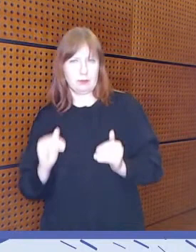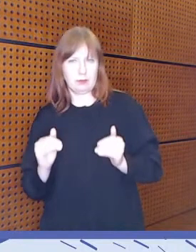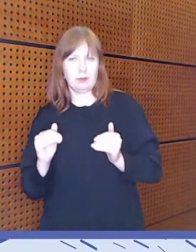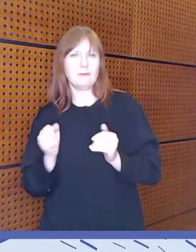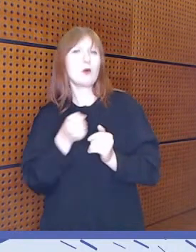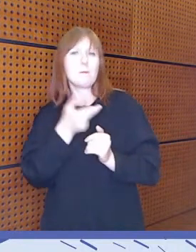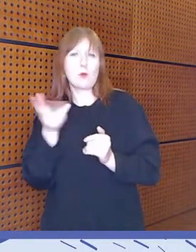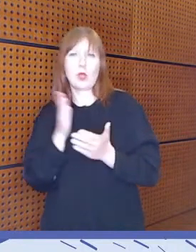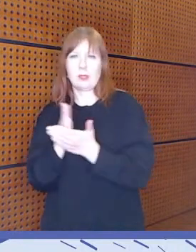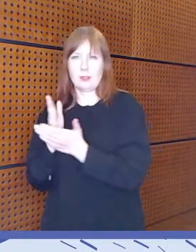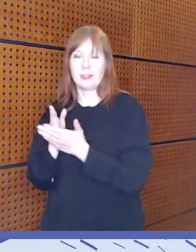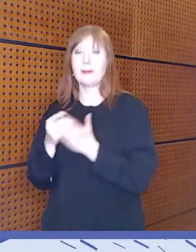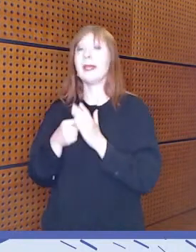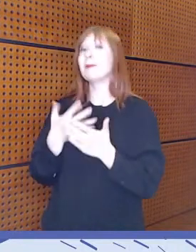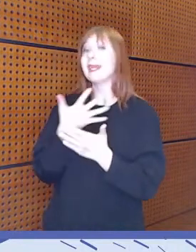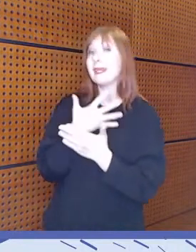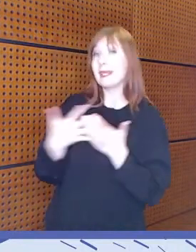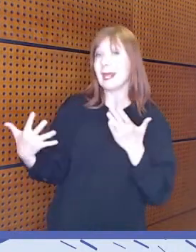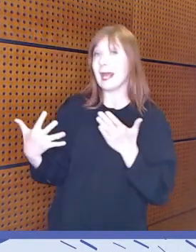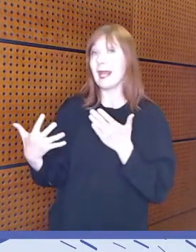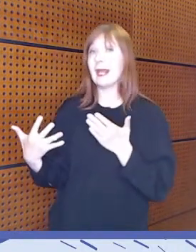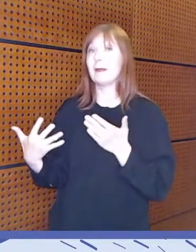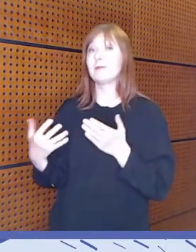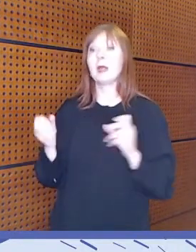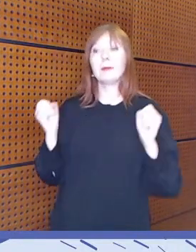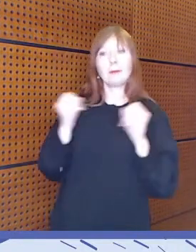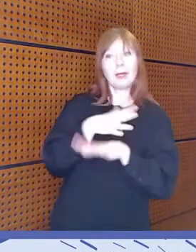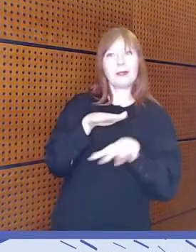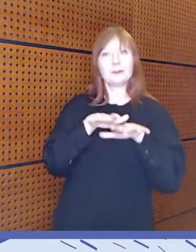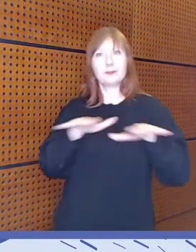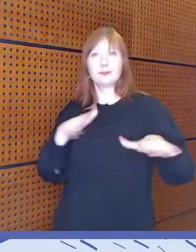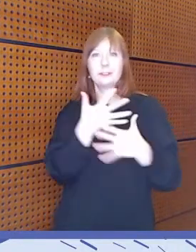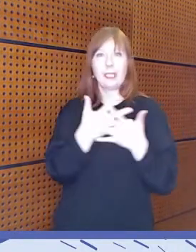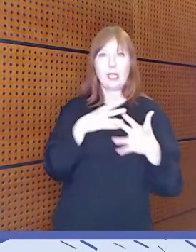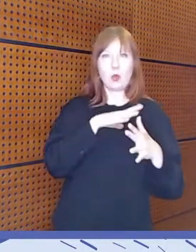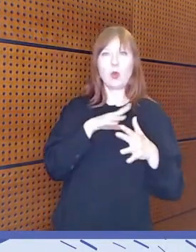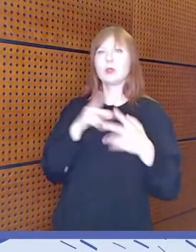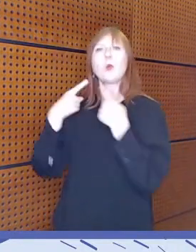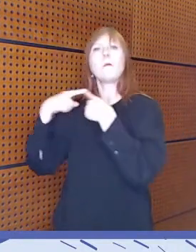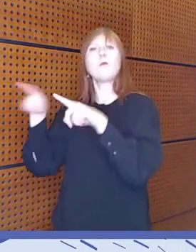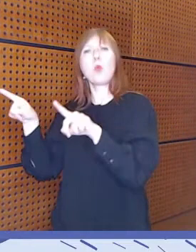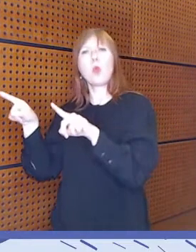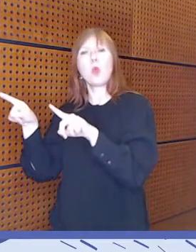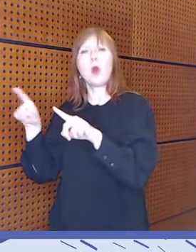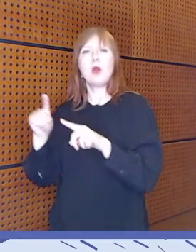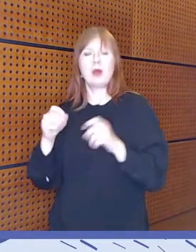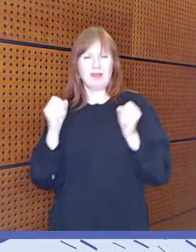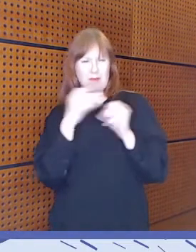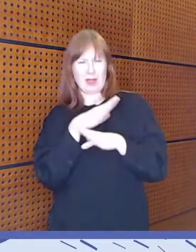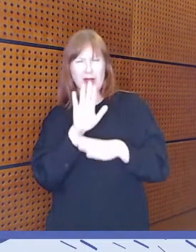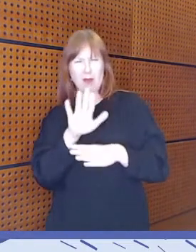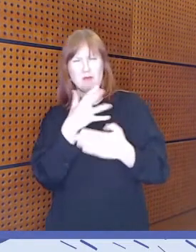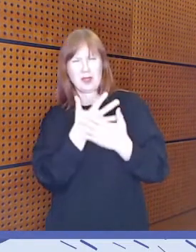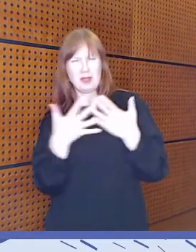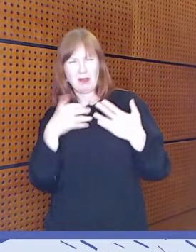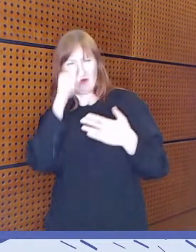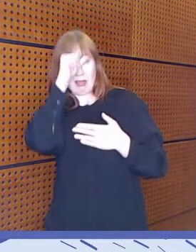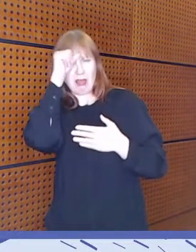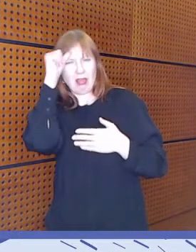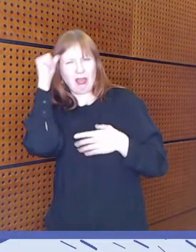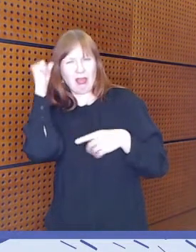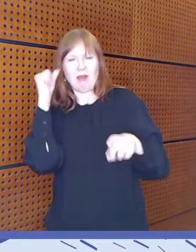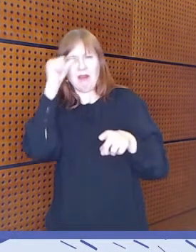niin, että puhuu jotain muuta kieltä kuin vaikka mediassa käytetty valtakieli. Tai se median käyttämä kieli on niin hankalaa, että se sulkee sillä